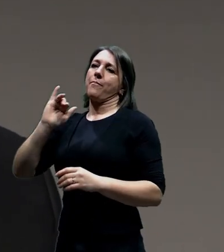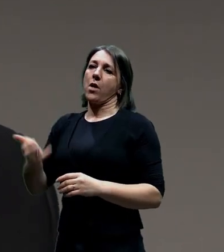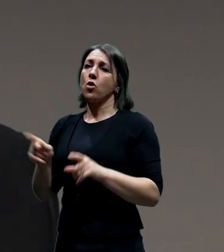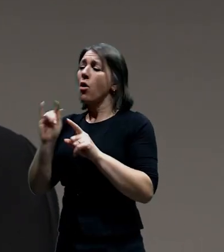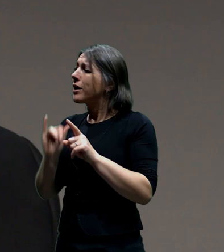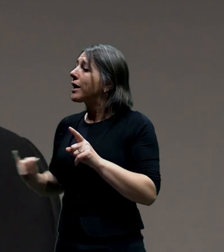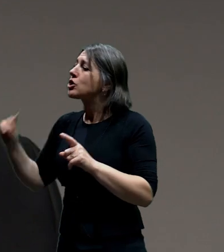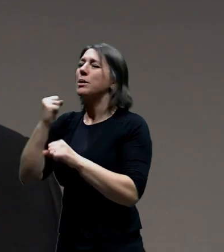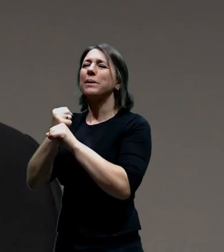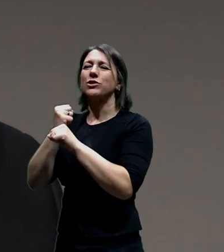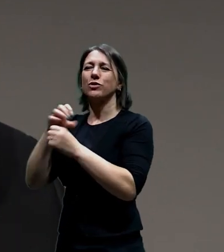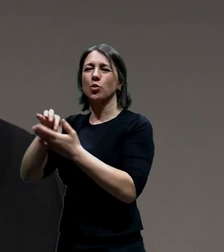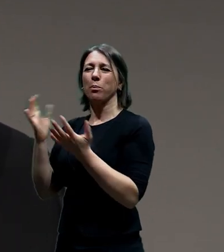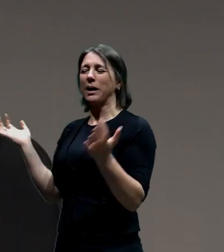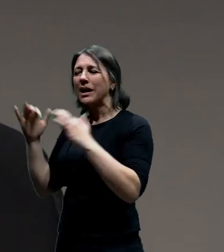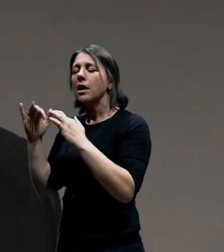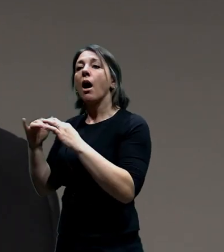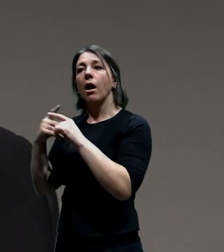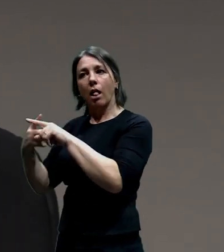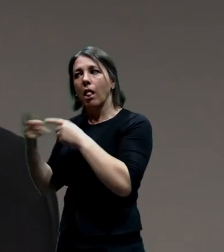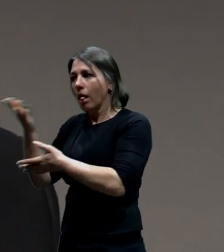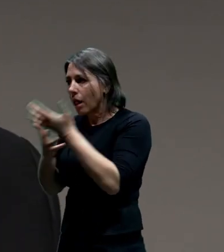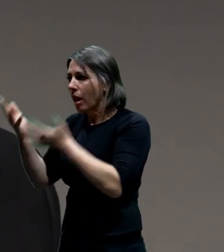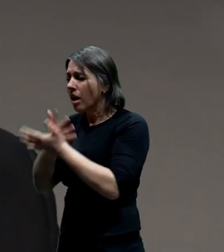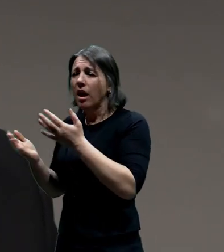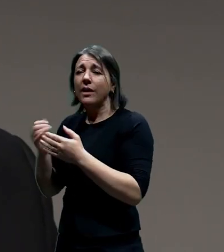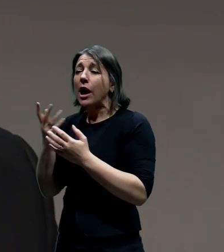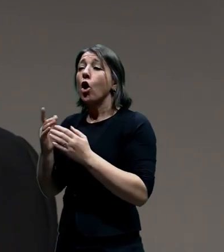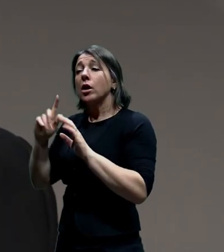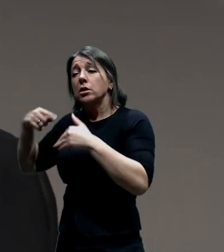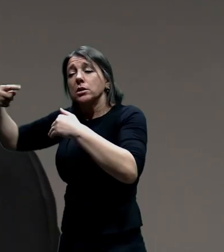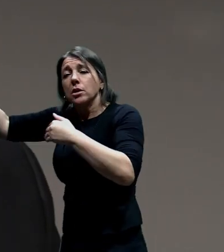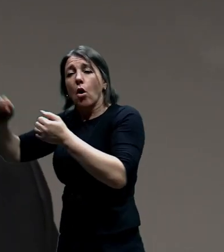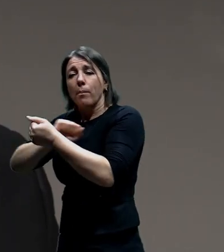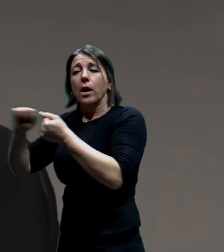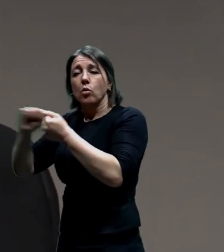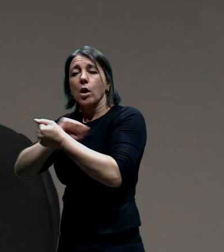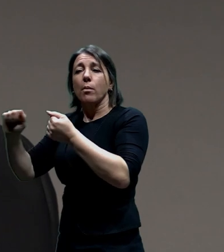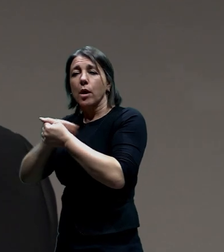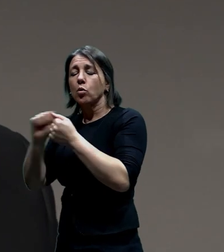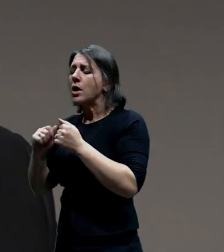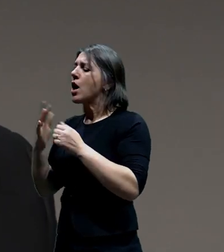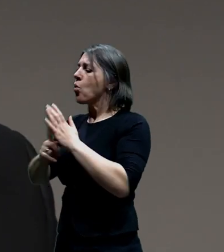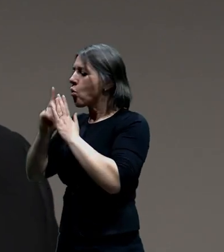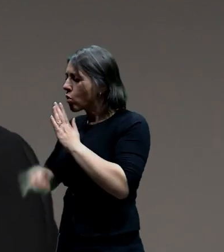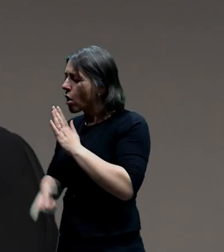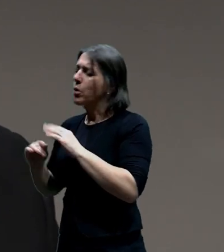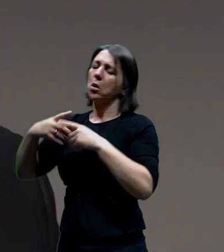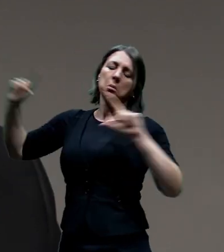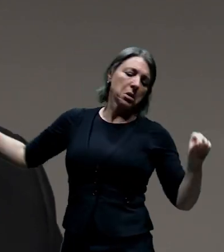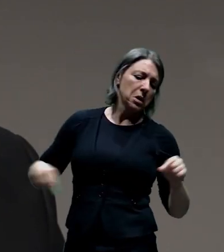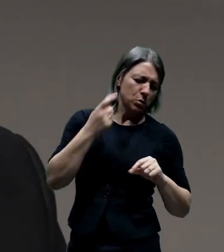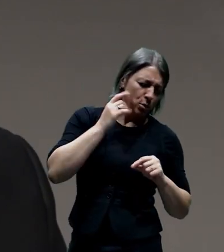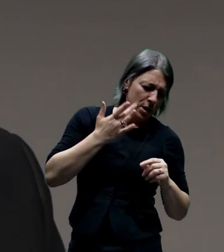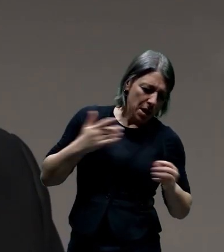setkání té stup skupiny, k tomu dalšímu setkání bylo několik týdnů, kdy jsme třeba dokázali vyřešit pouze dvě varianty a zjistit, že